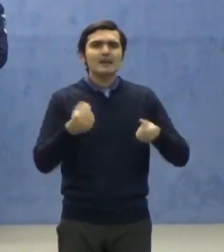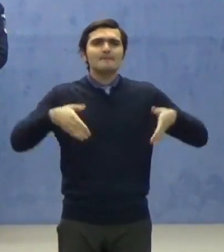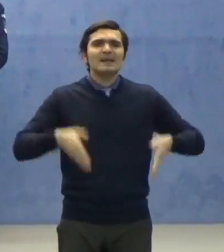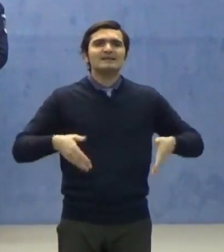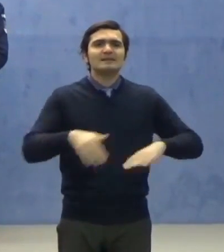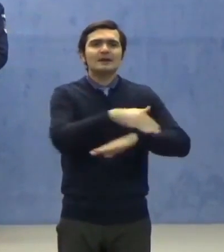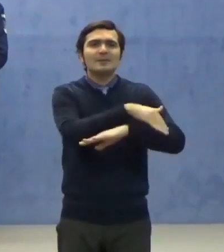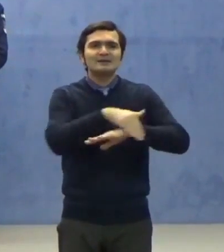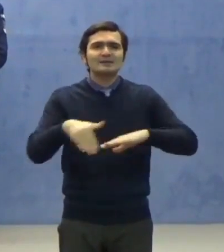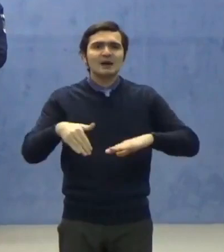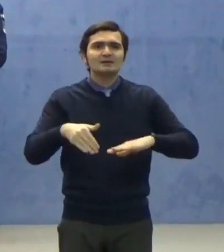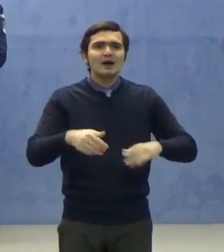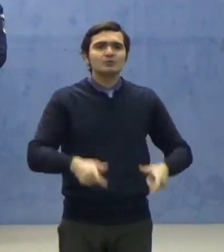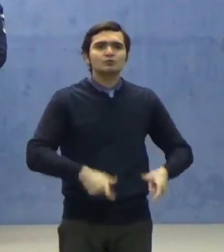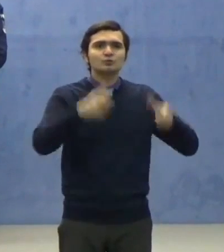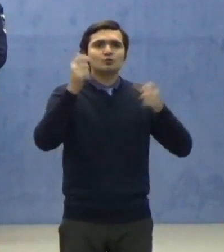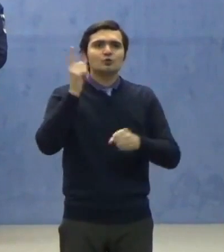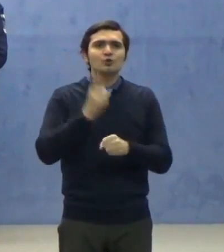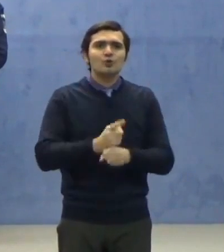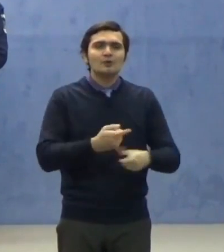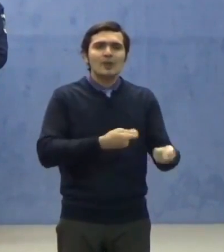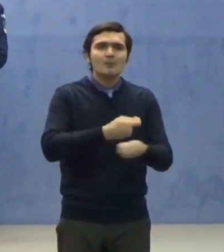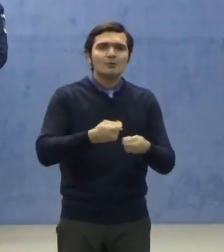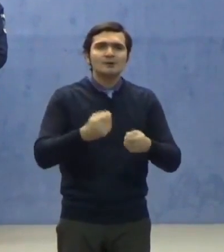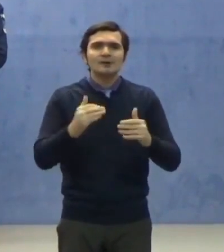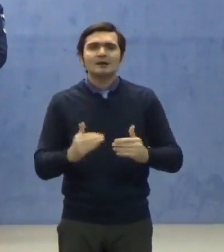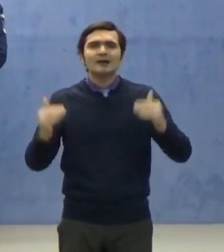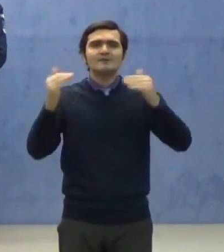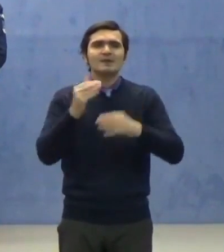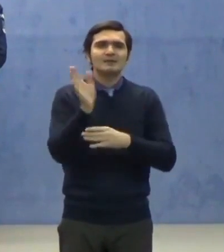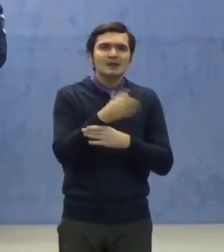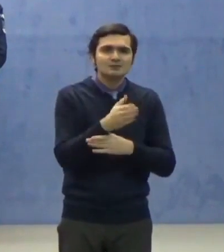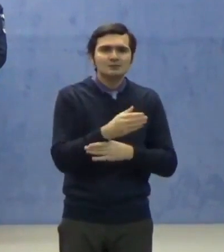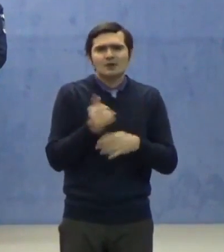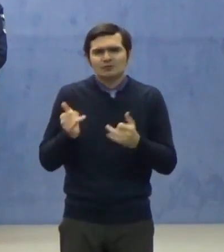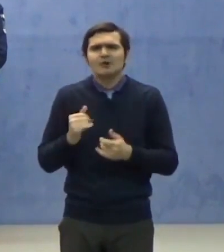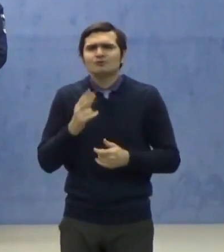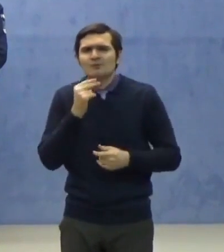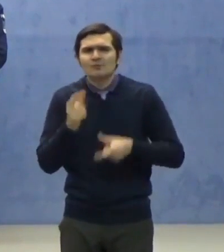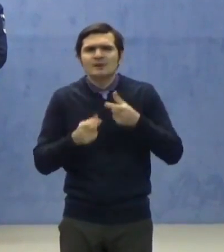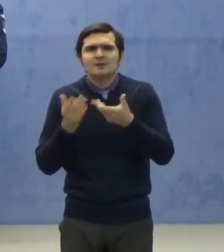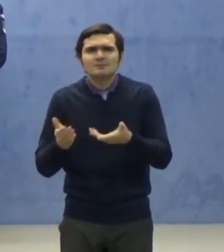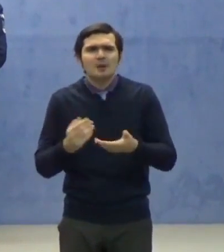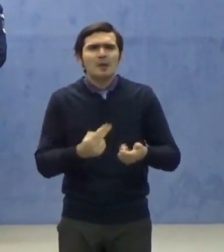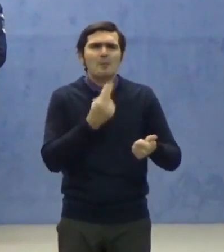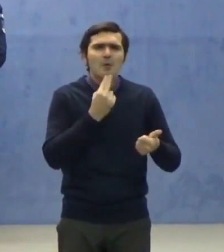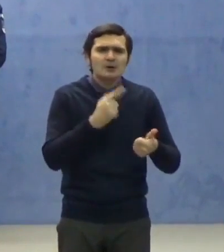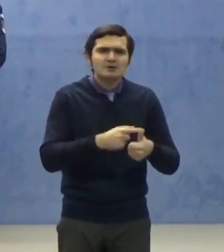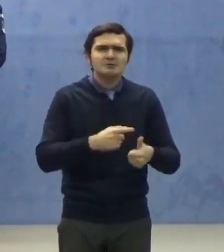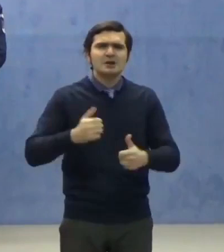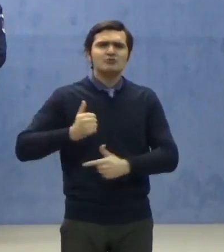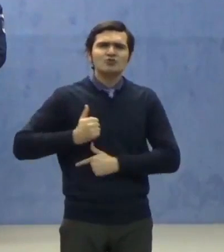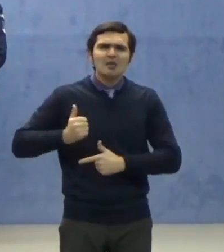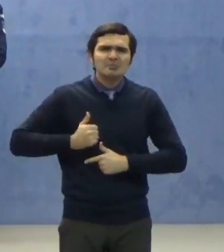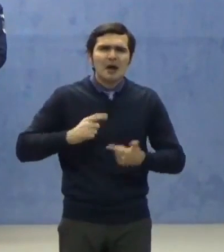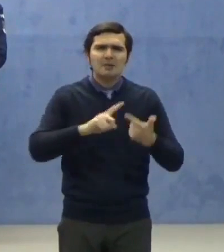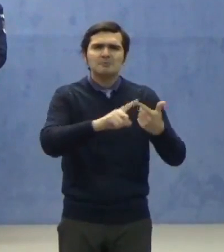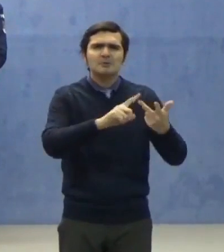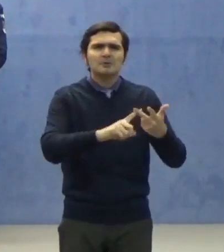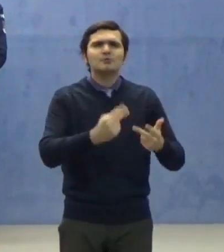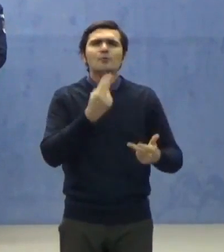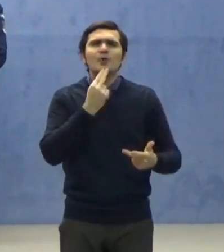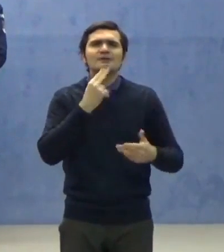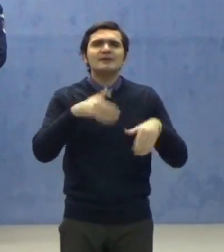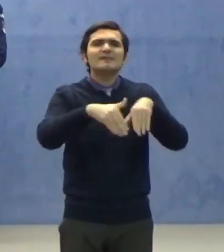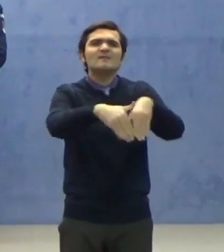a structurilor de ordine publică la nivel național și aici vă refer la poliție, jandarmerie și